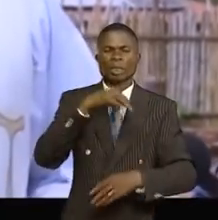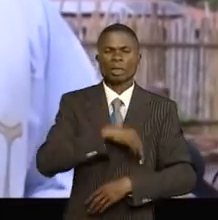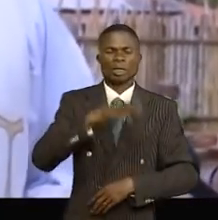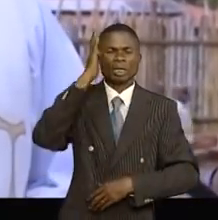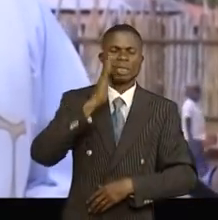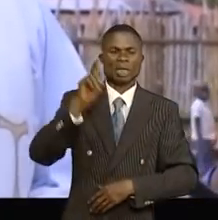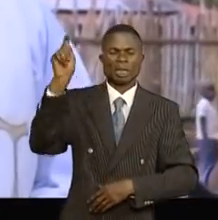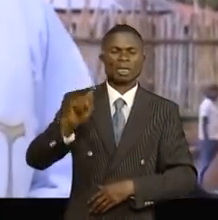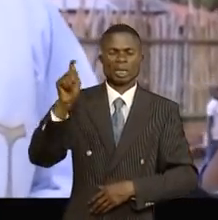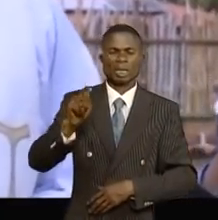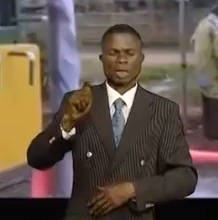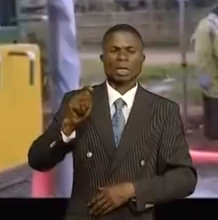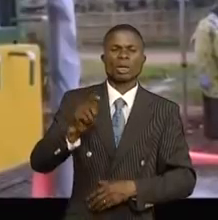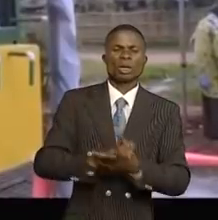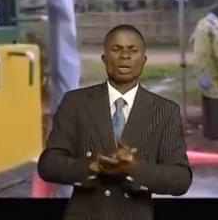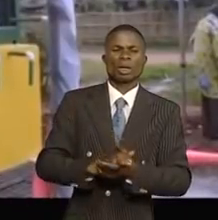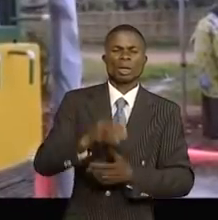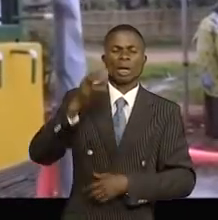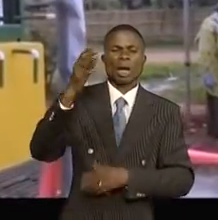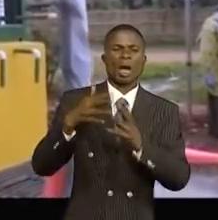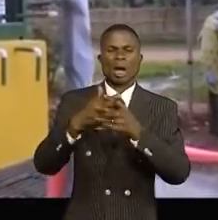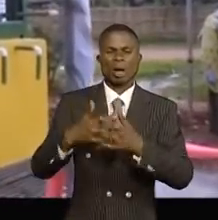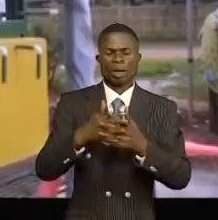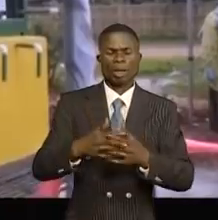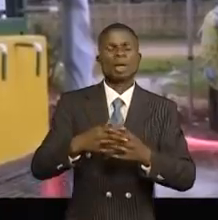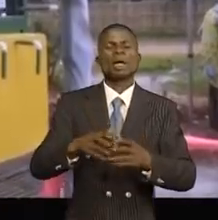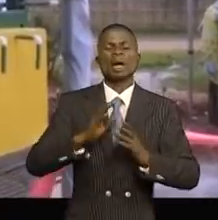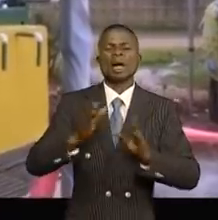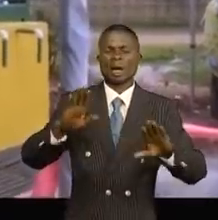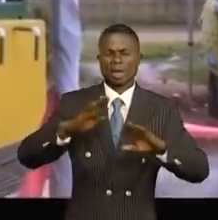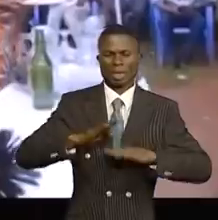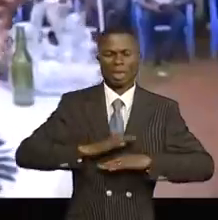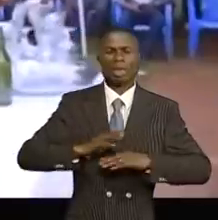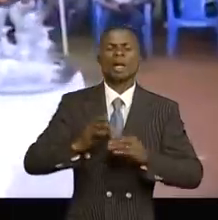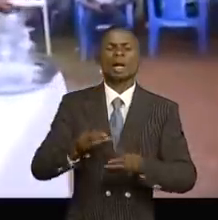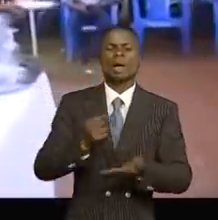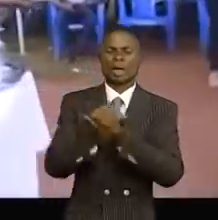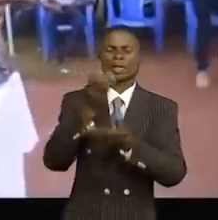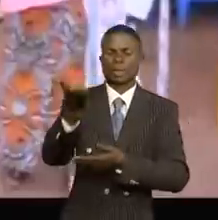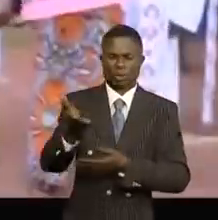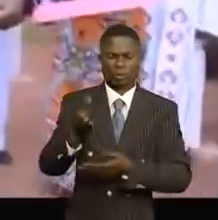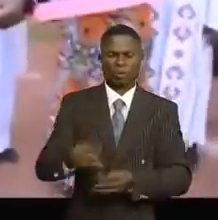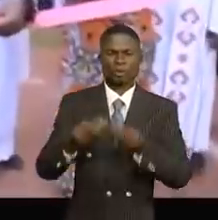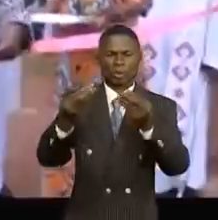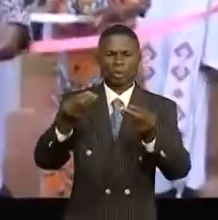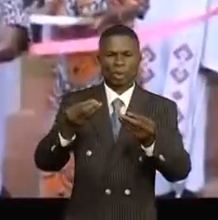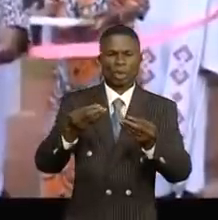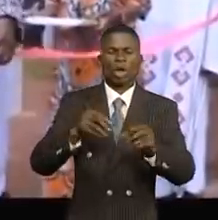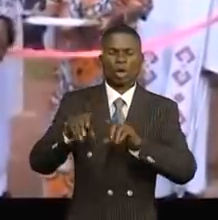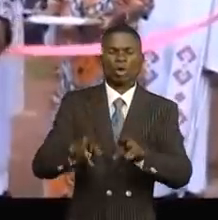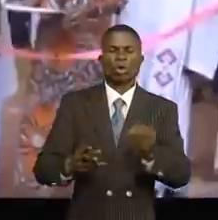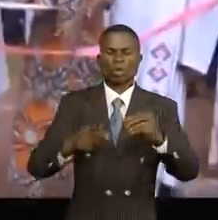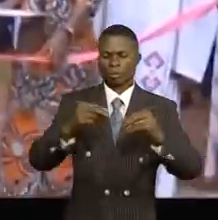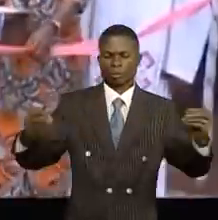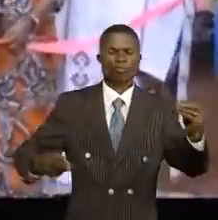Sainte-Thérèse de Montréal qui a répondu favorablement avec spontanéité. Le maire de la ville à Lengue, Rémy, a procédé à la